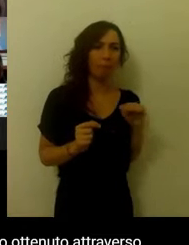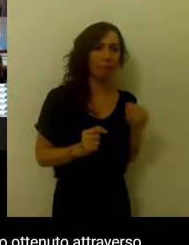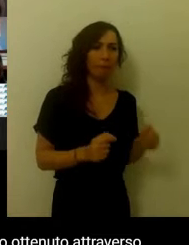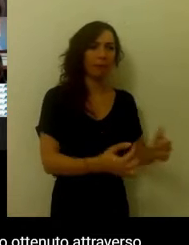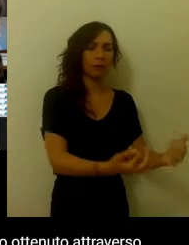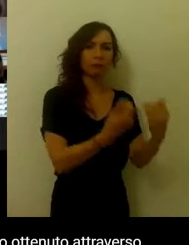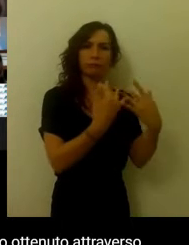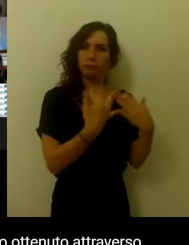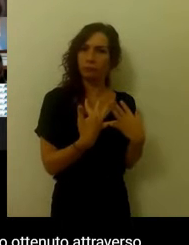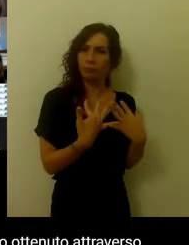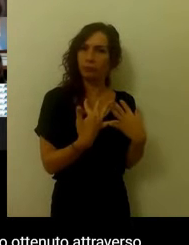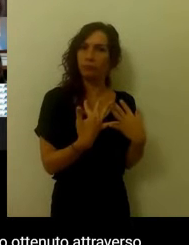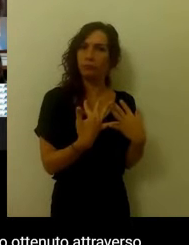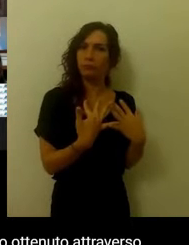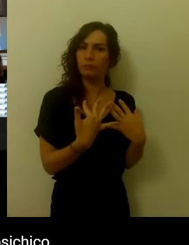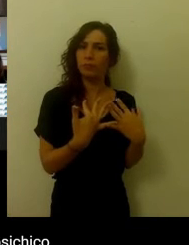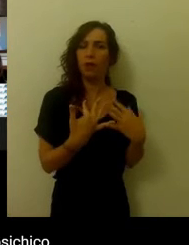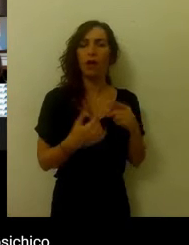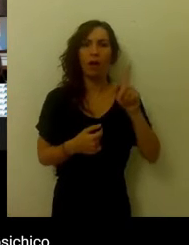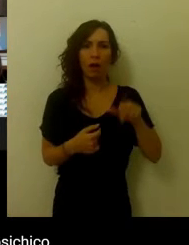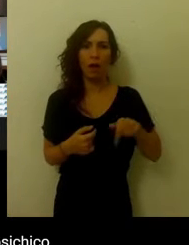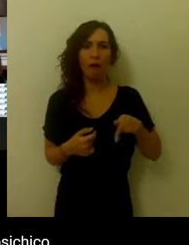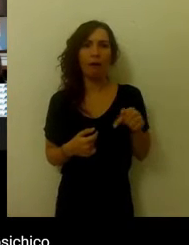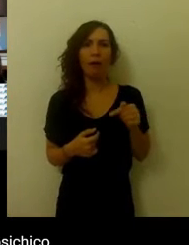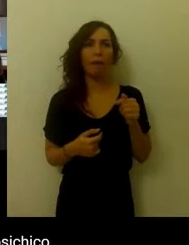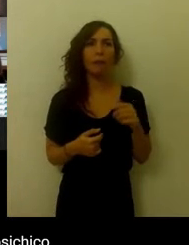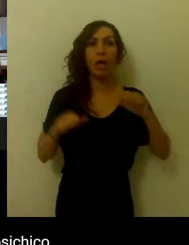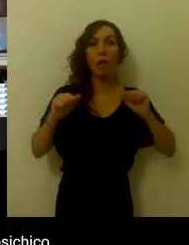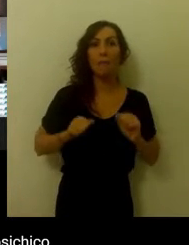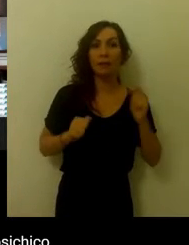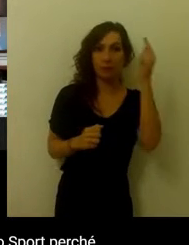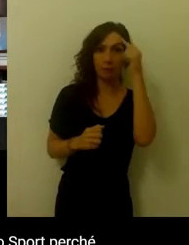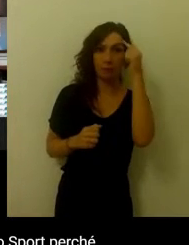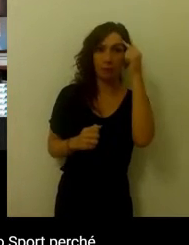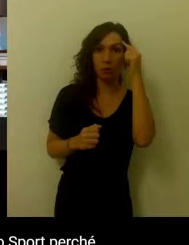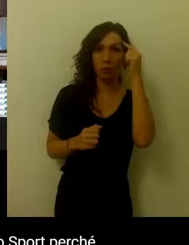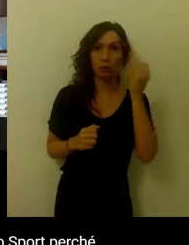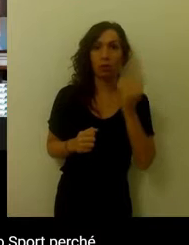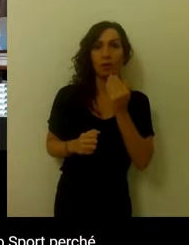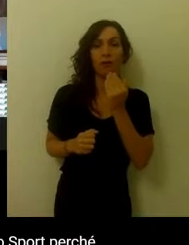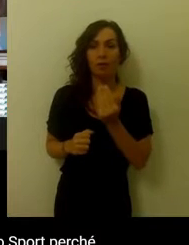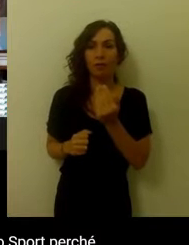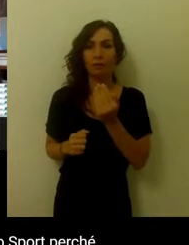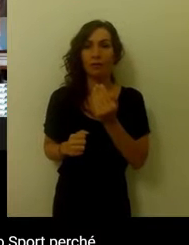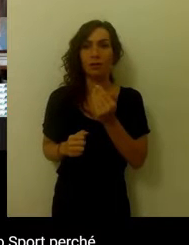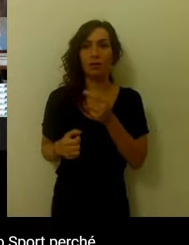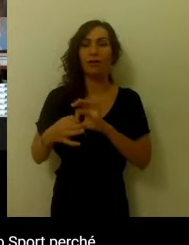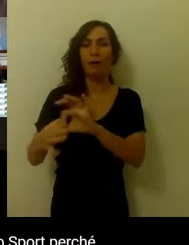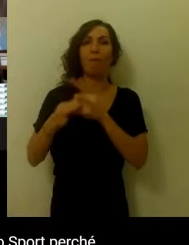E il benessere psicologico è ottenuto attraverso il contatto pieno, interpersonale e intraspichico.